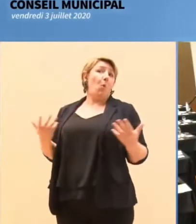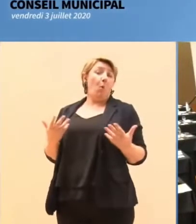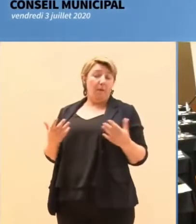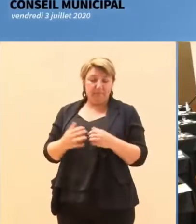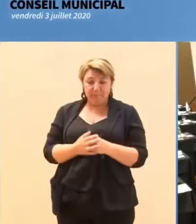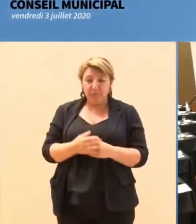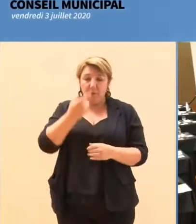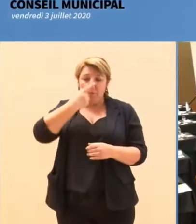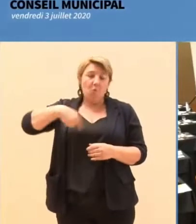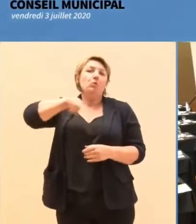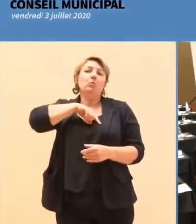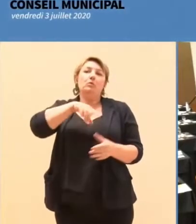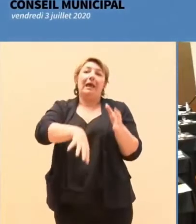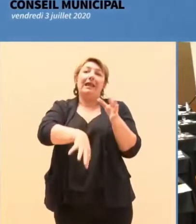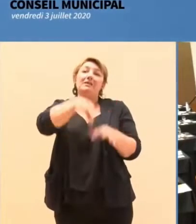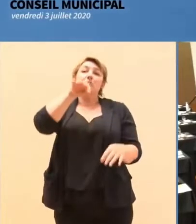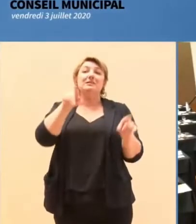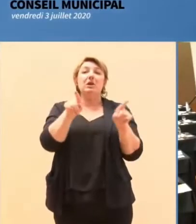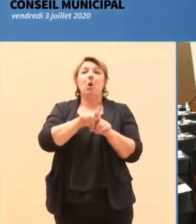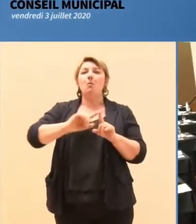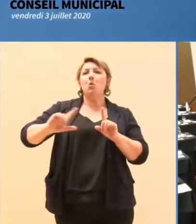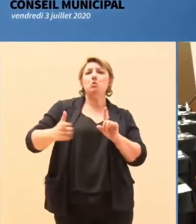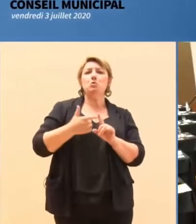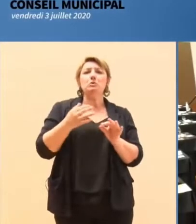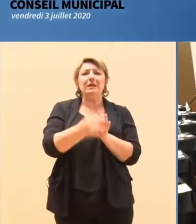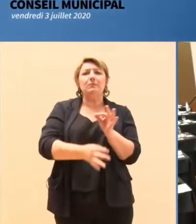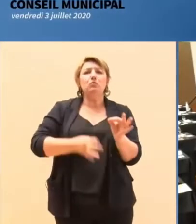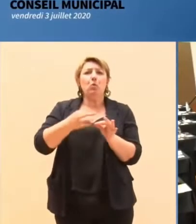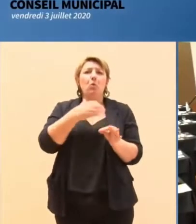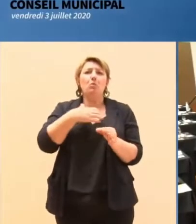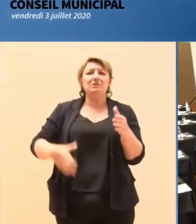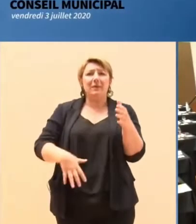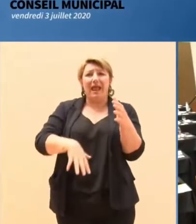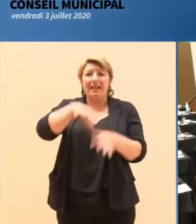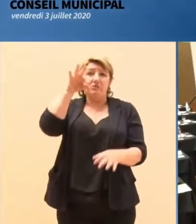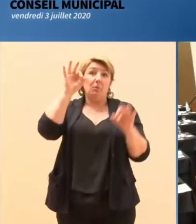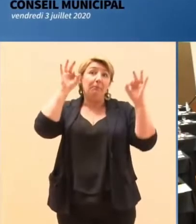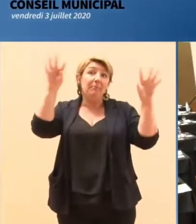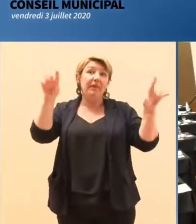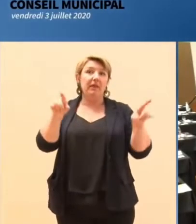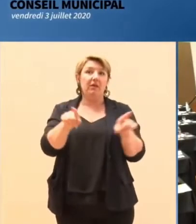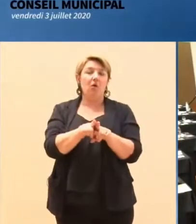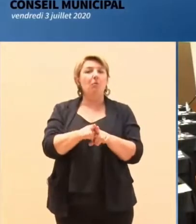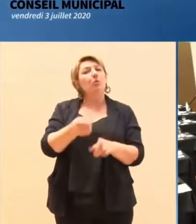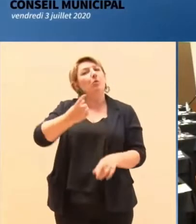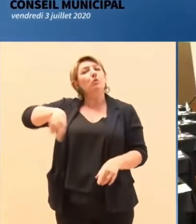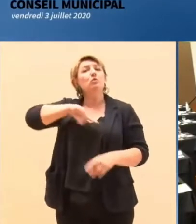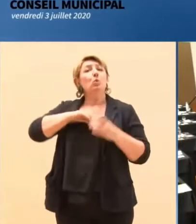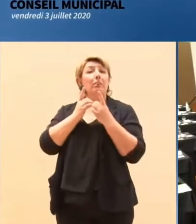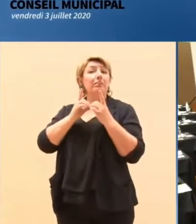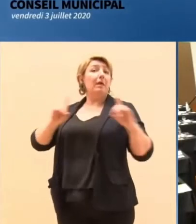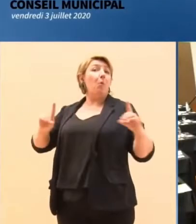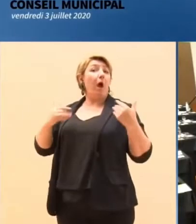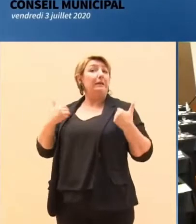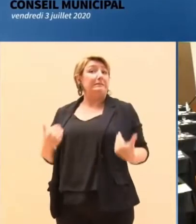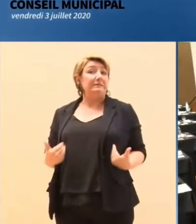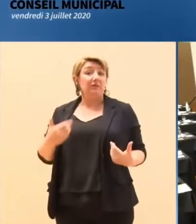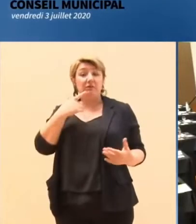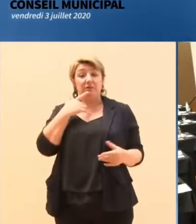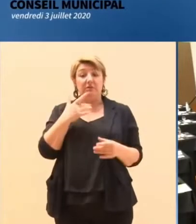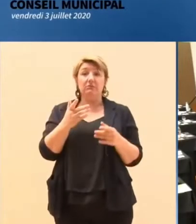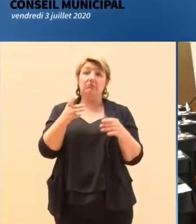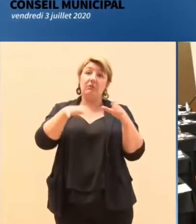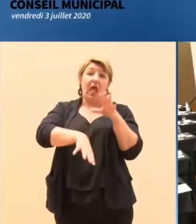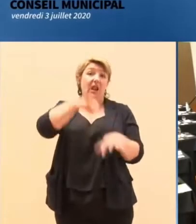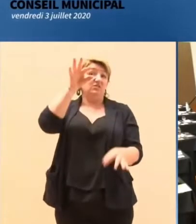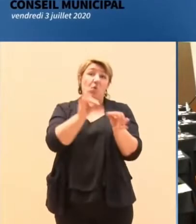traduction du vote du second tour de l'élection municipale. Et en démocrate, nous prenons acte du résultat de